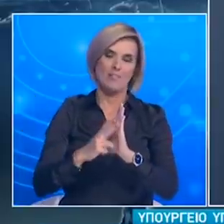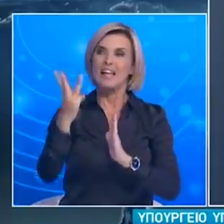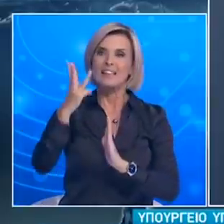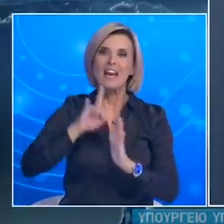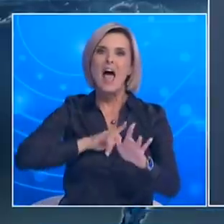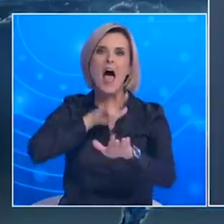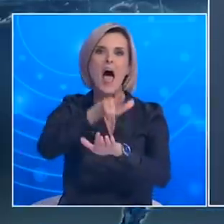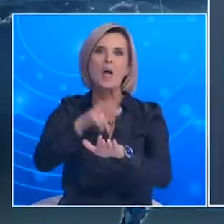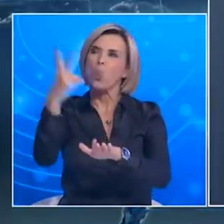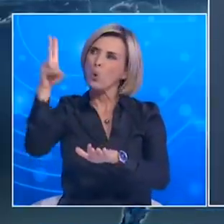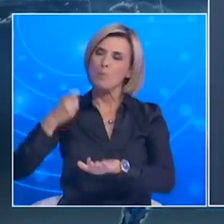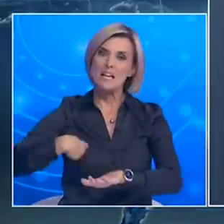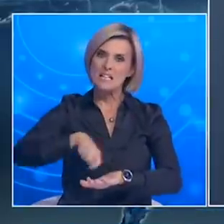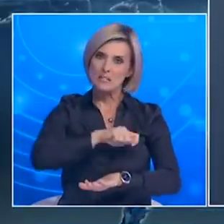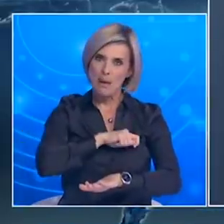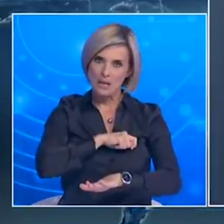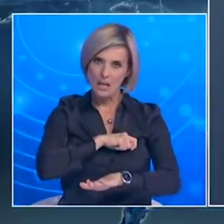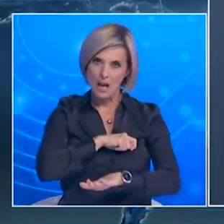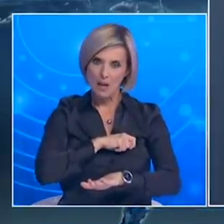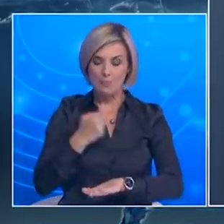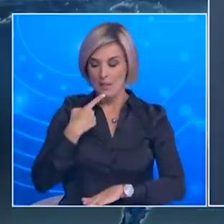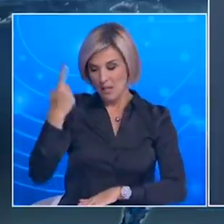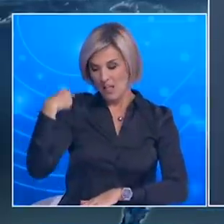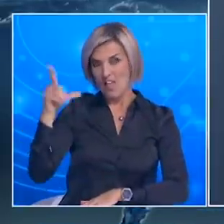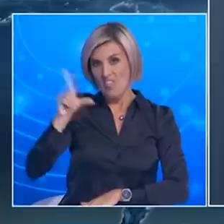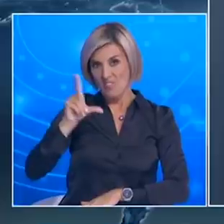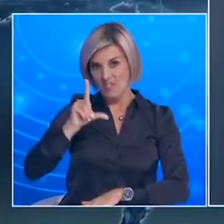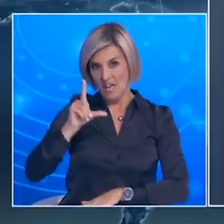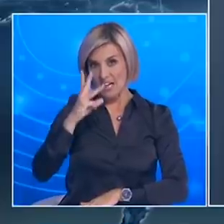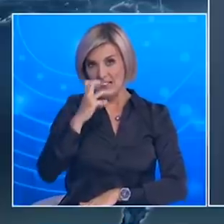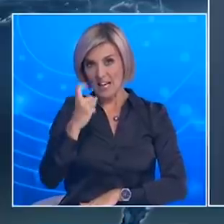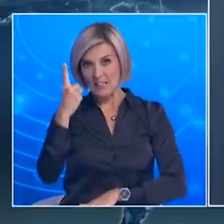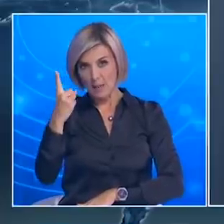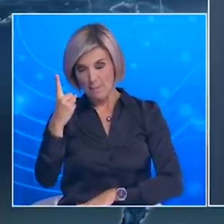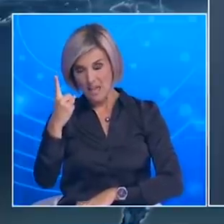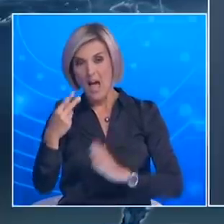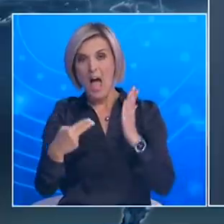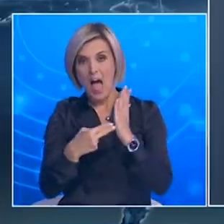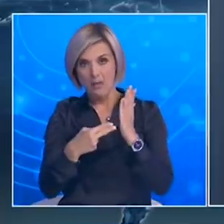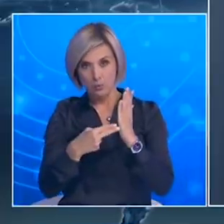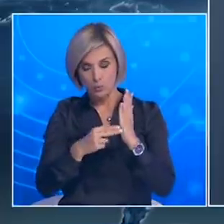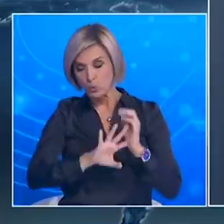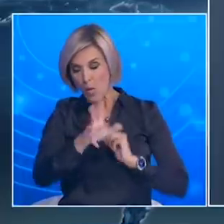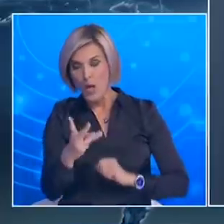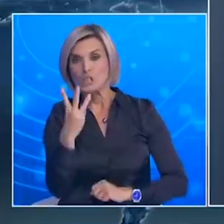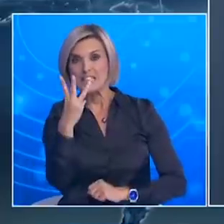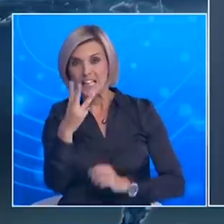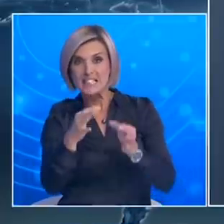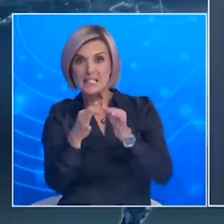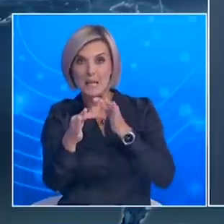που έχει είναι σε ισχύ από τα μεσάνυχτα της Δευτέρας 31 Αυγούστου προς 3η 1η Σεπτεμβρίου